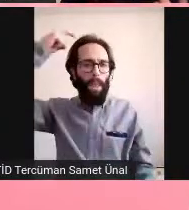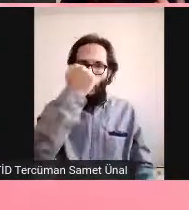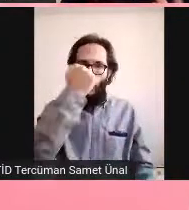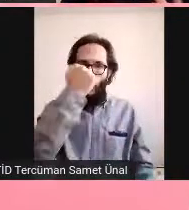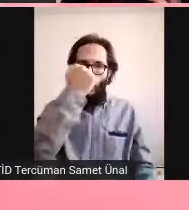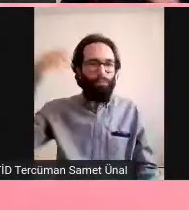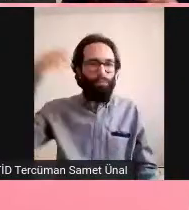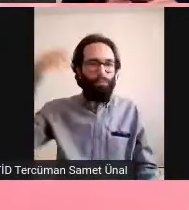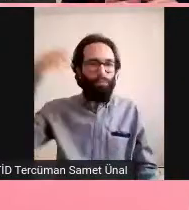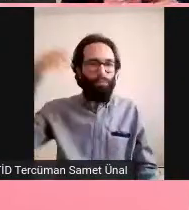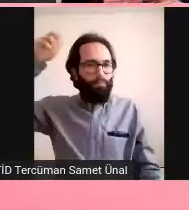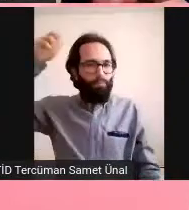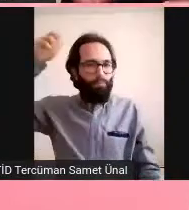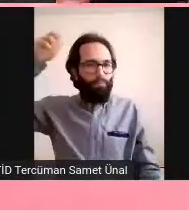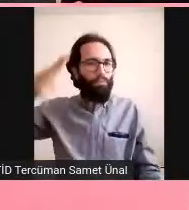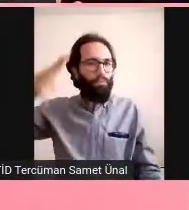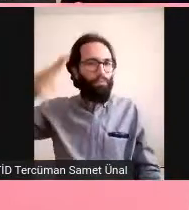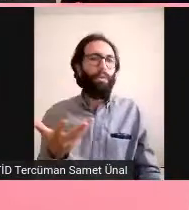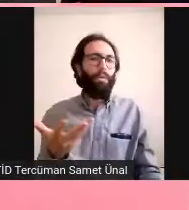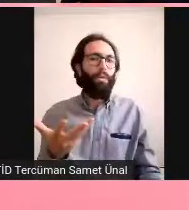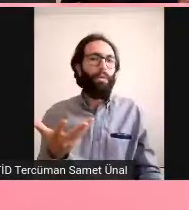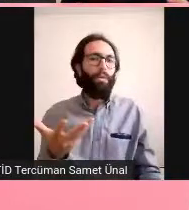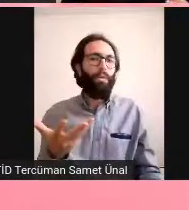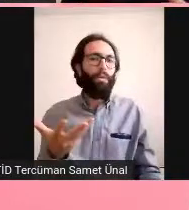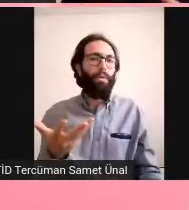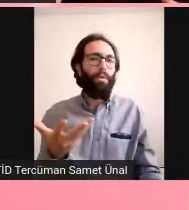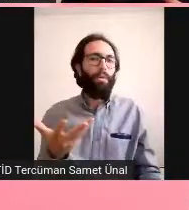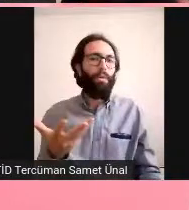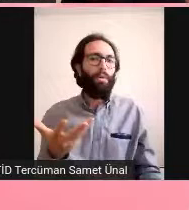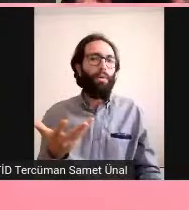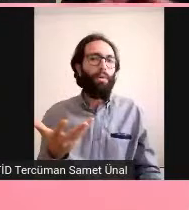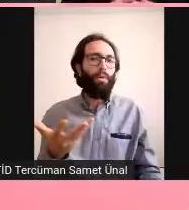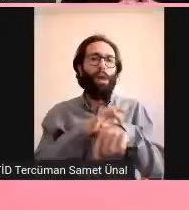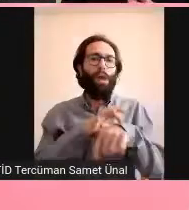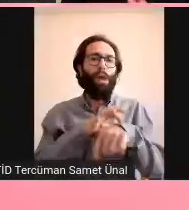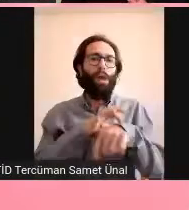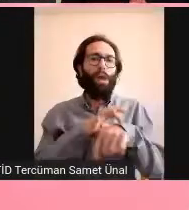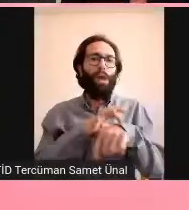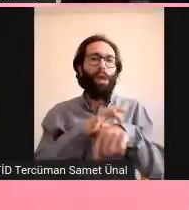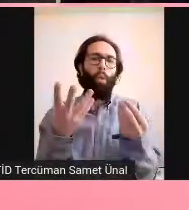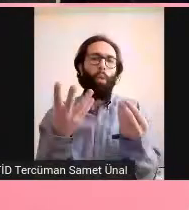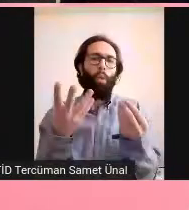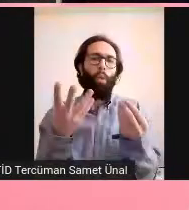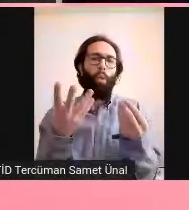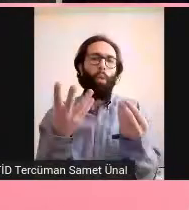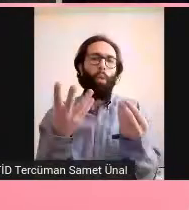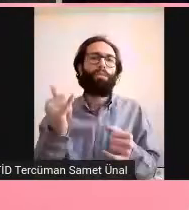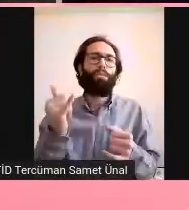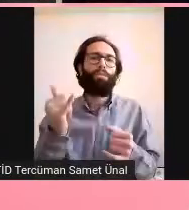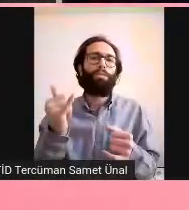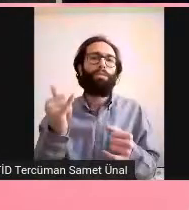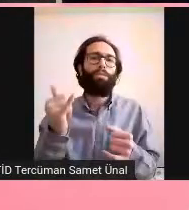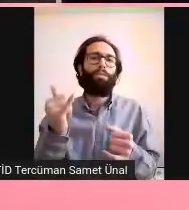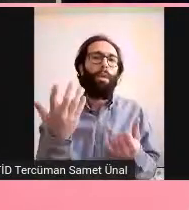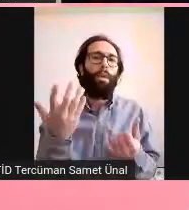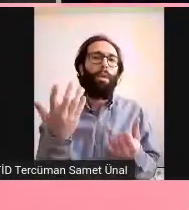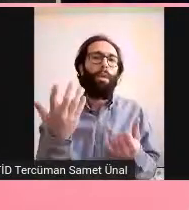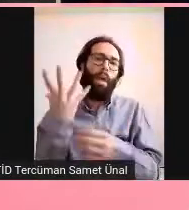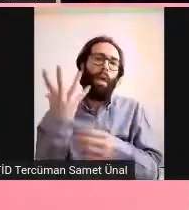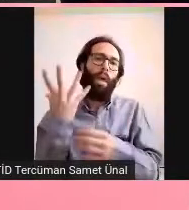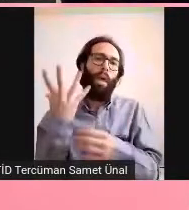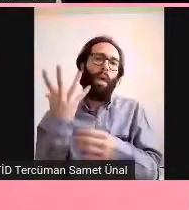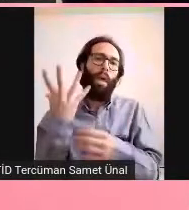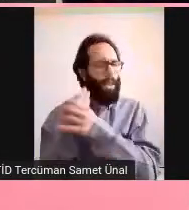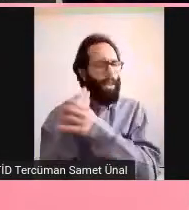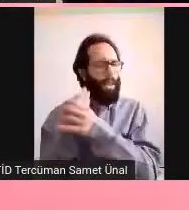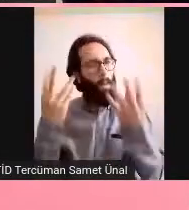Yani beyinde kan damarından kan sızması şeklinde şeyler görülür sonra iyileşebiliyor. %31'inde